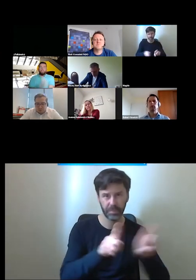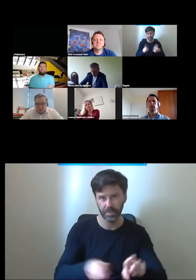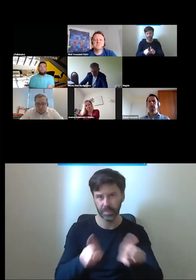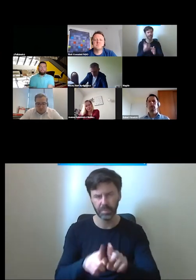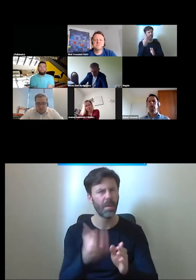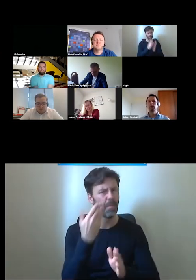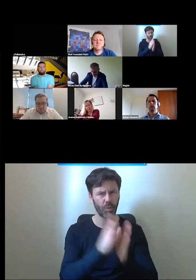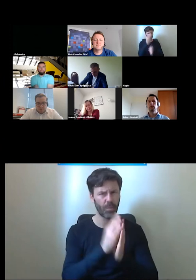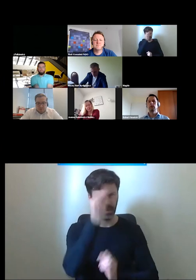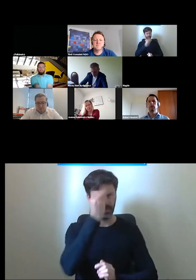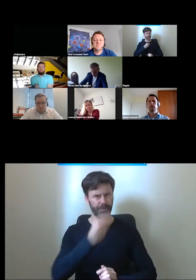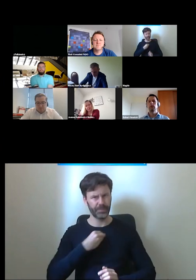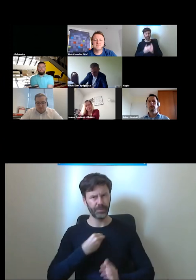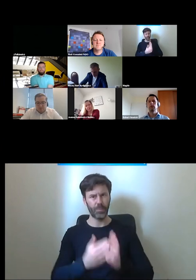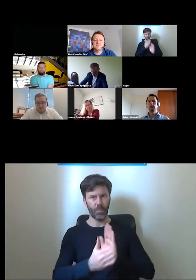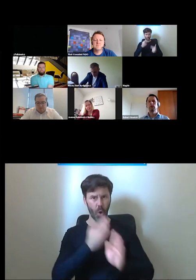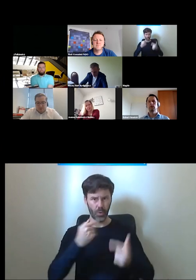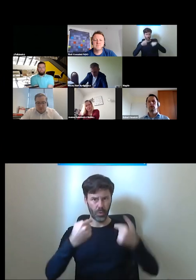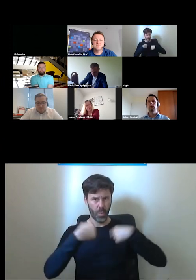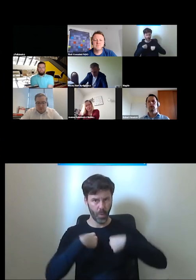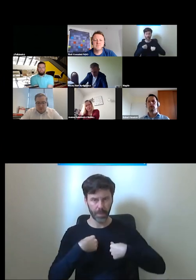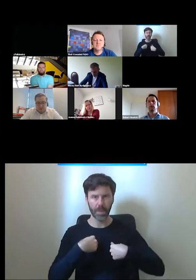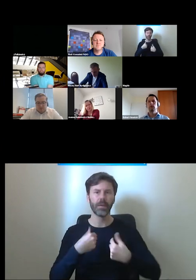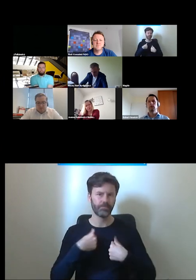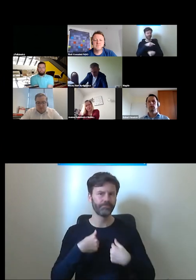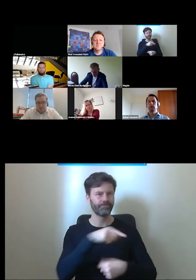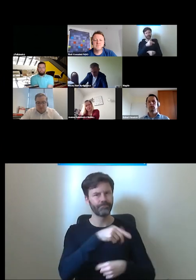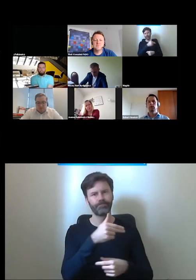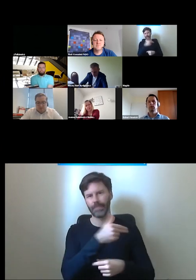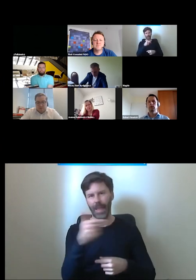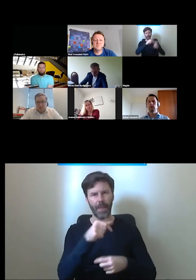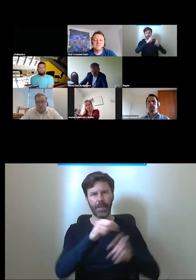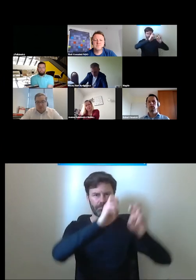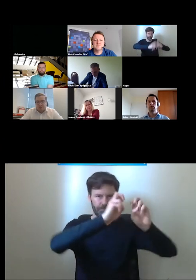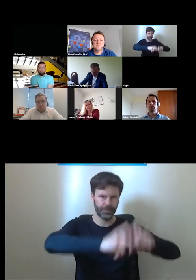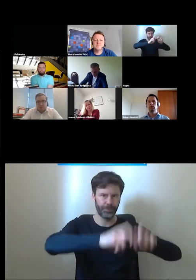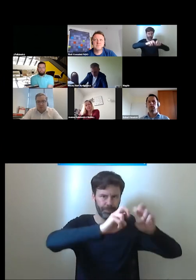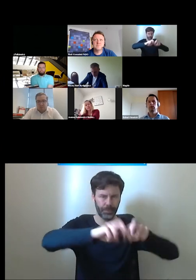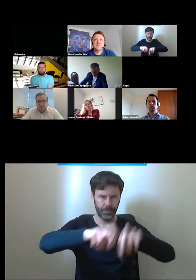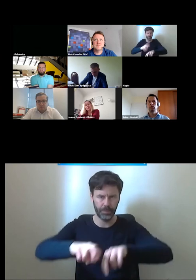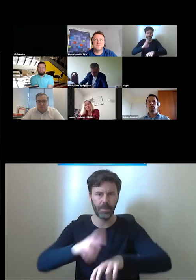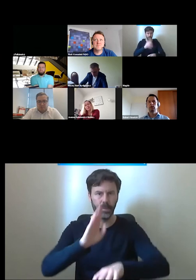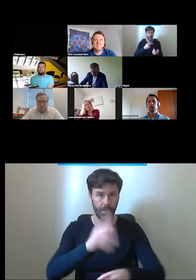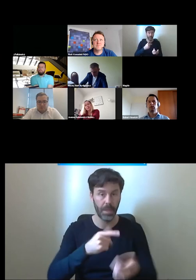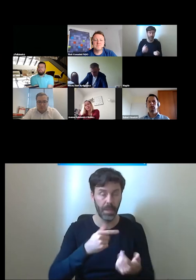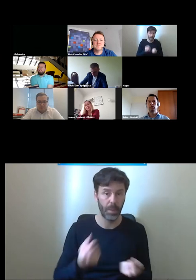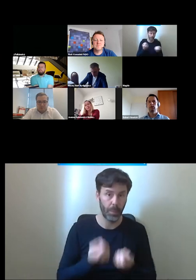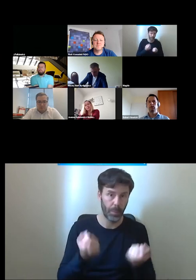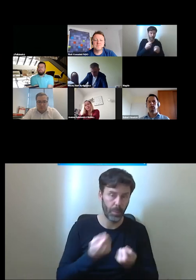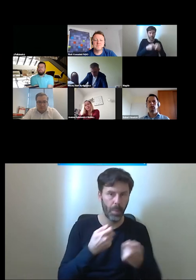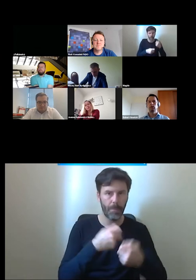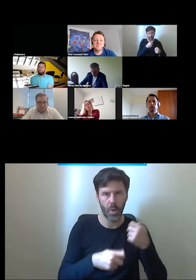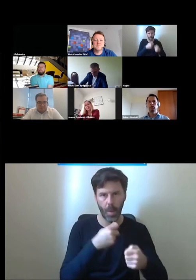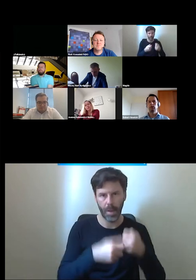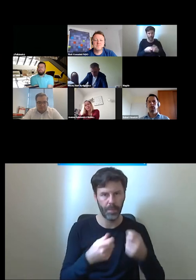nawet do mnie bezpośrednio będziemy te tematy wyjaśniać i starać się znaleźć takie rozwiązanie które te problemy